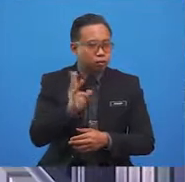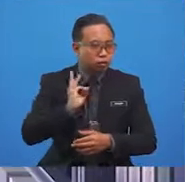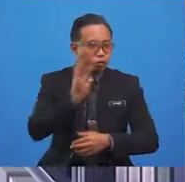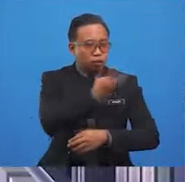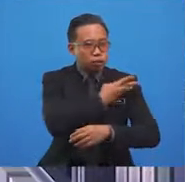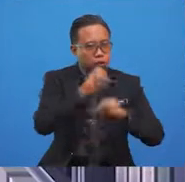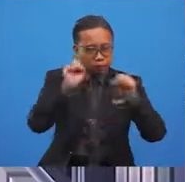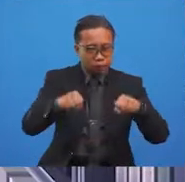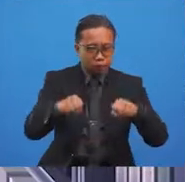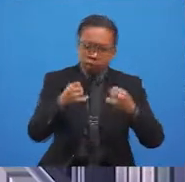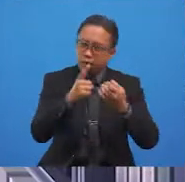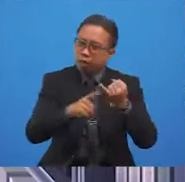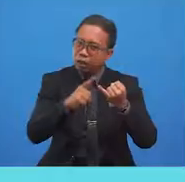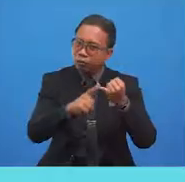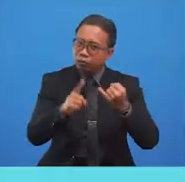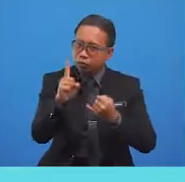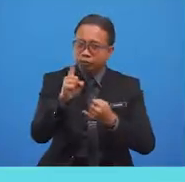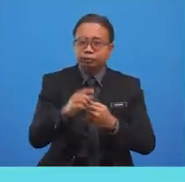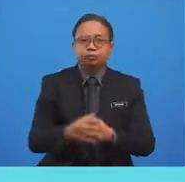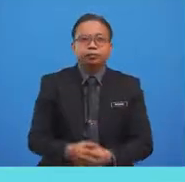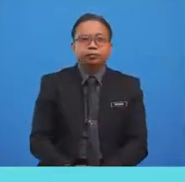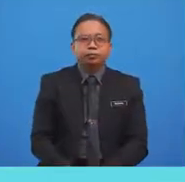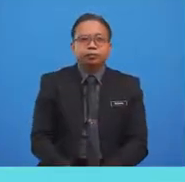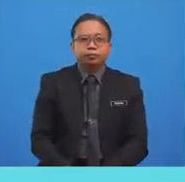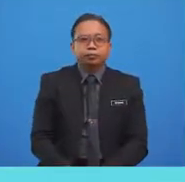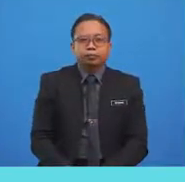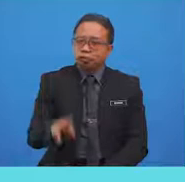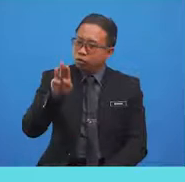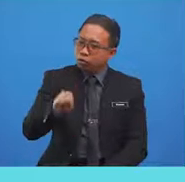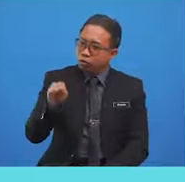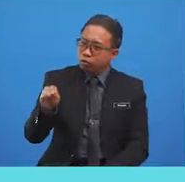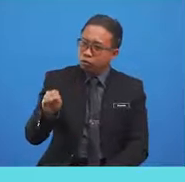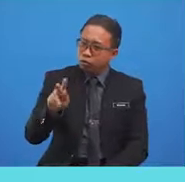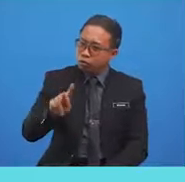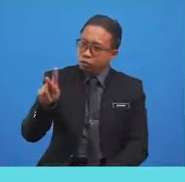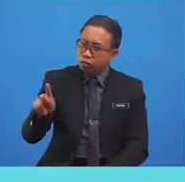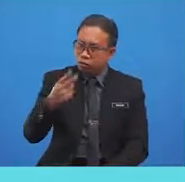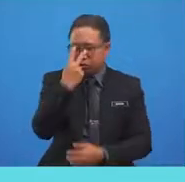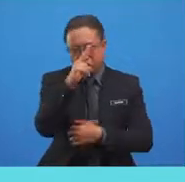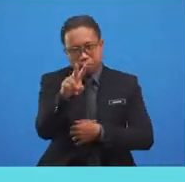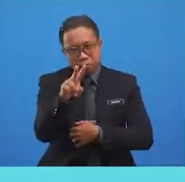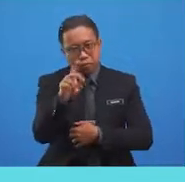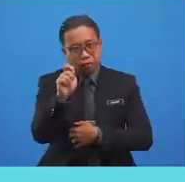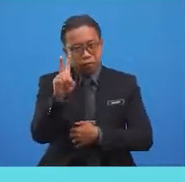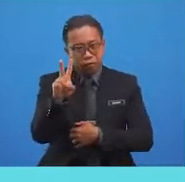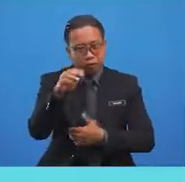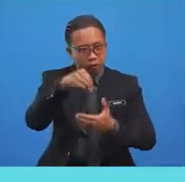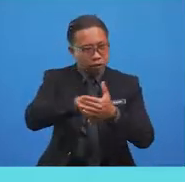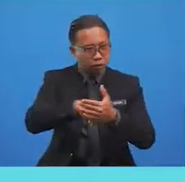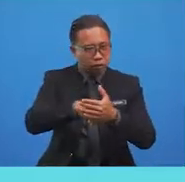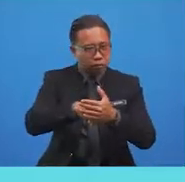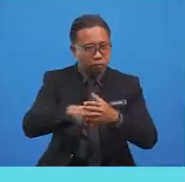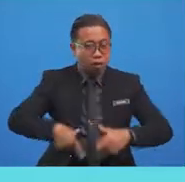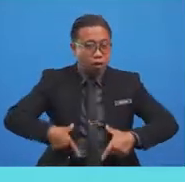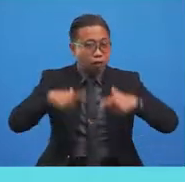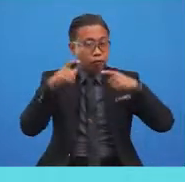this last one right. The children are watching TV in the living room. The